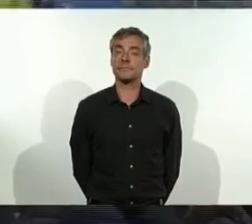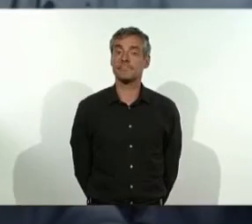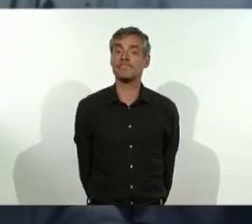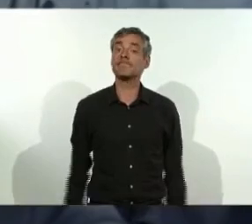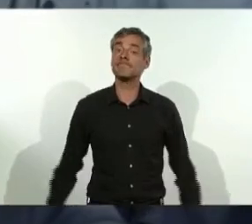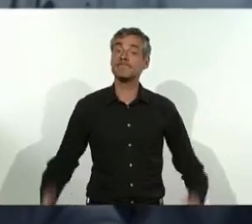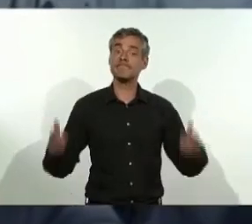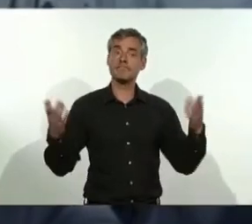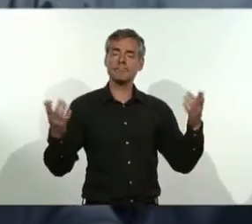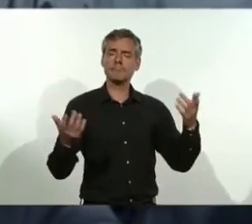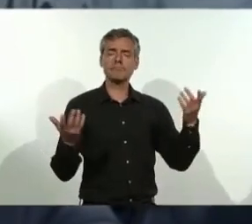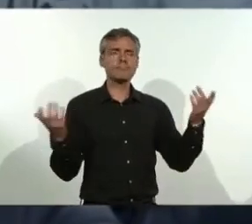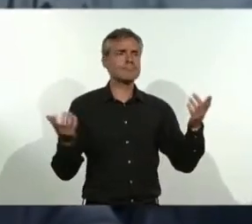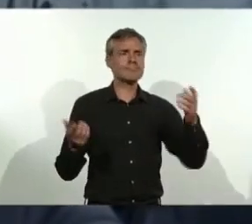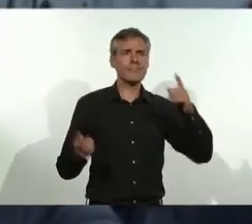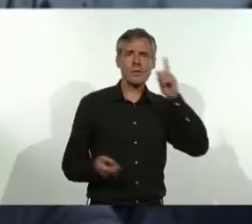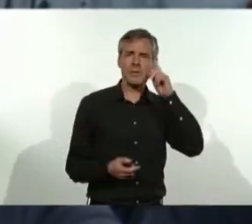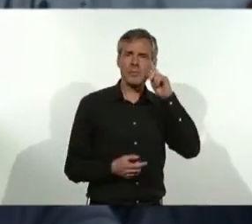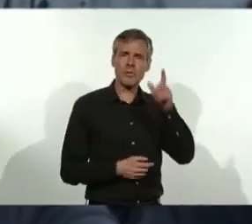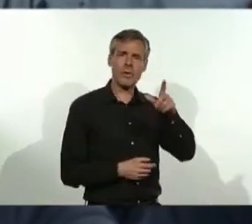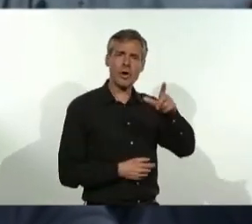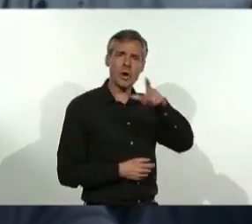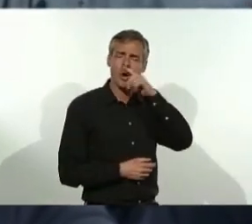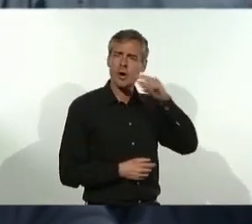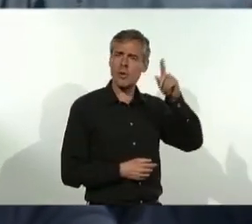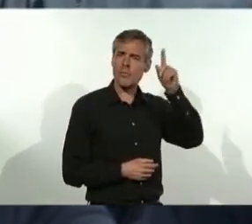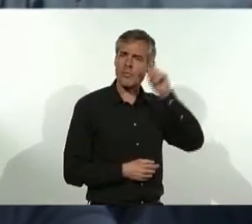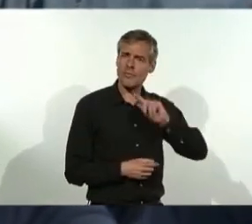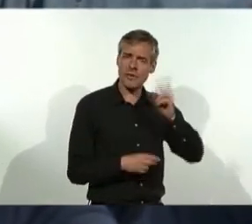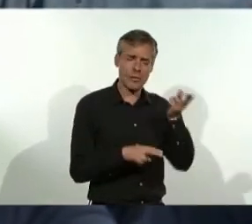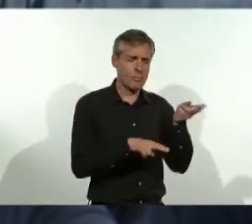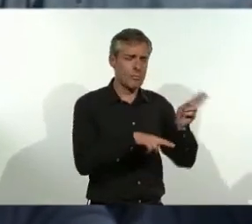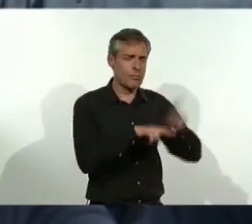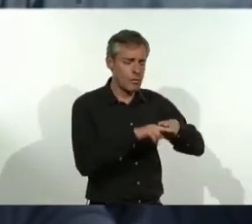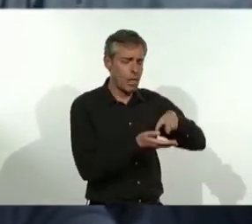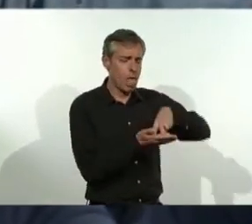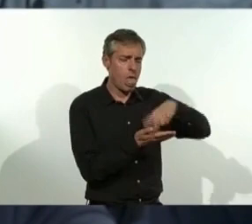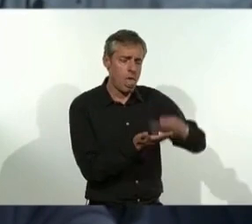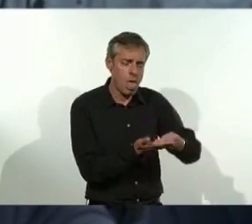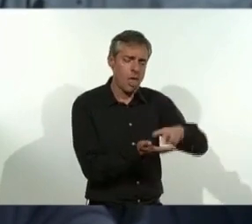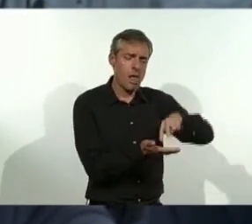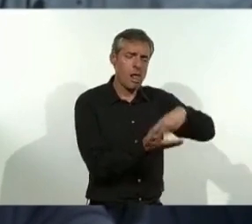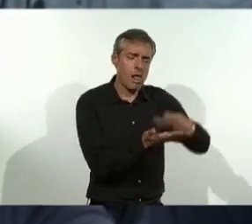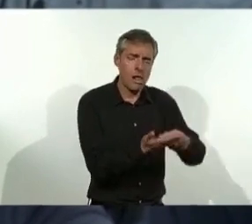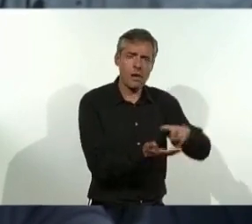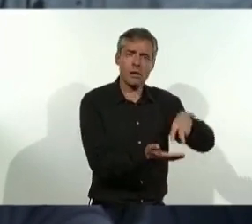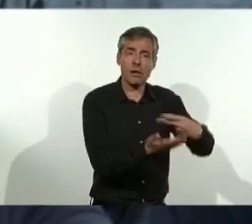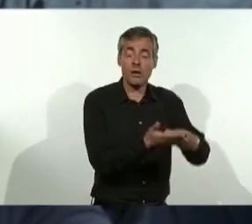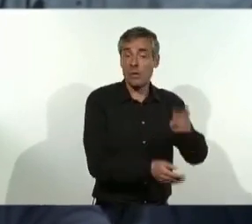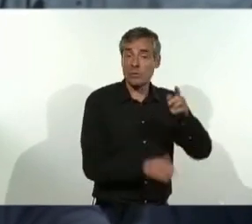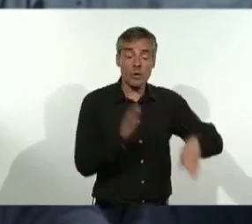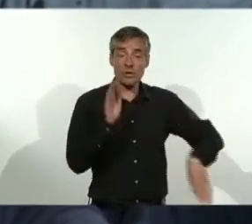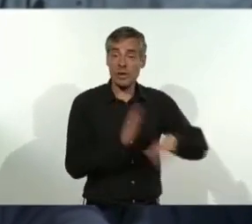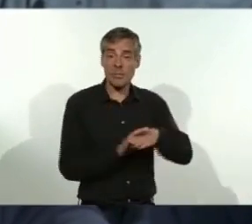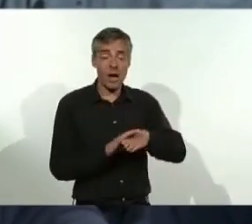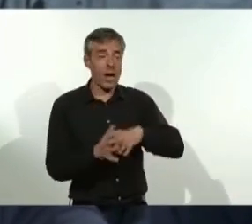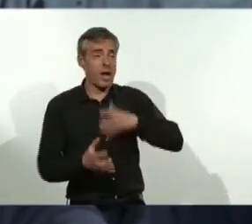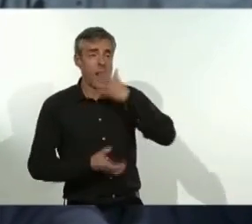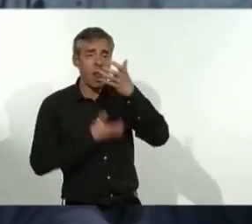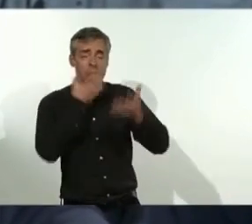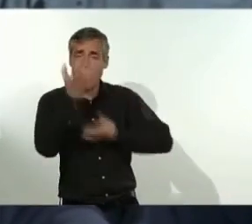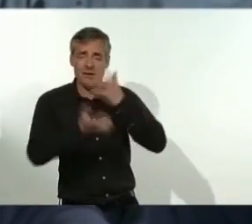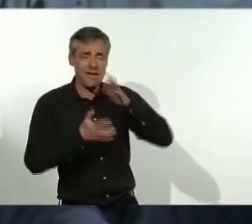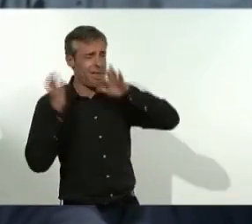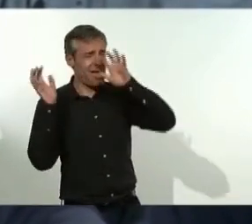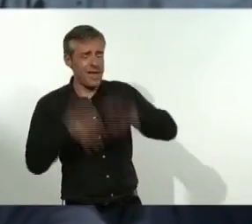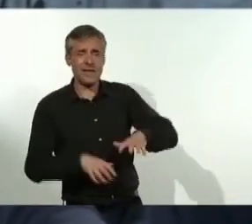Mais au nom de quoi toutes ces femmes et ces hommes sont tombés ? Des discours de haine, de la bêtise humaine,